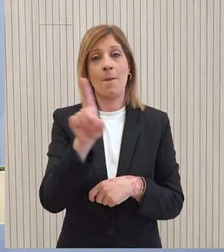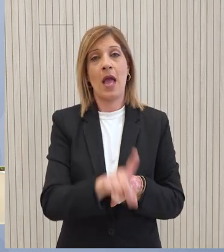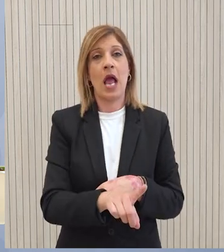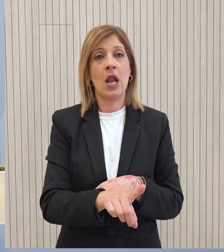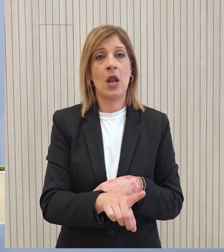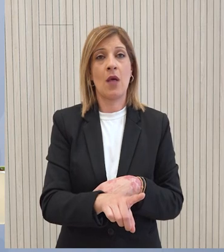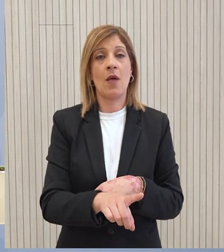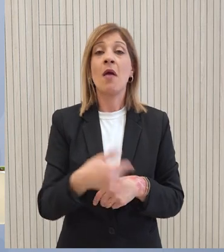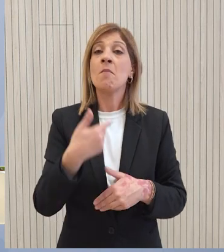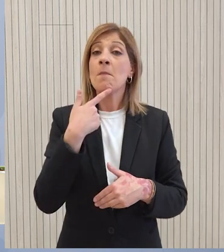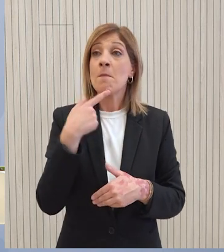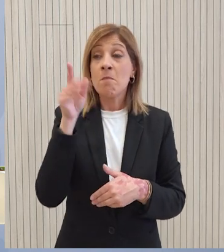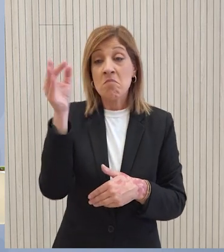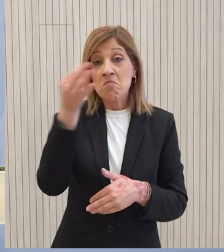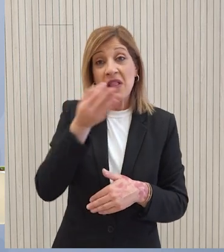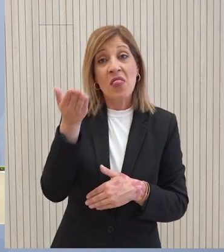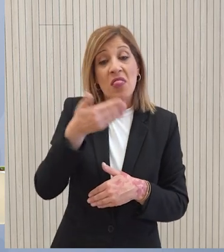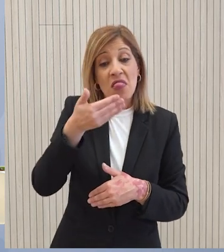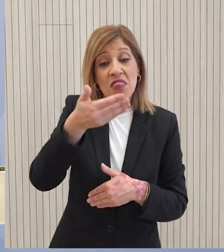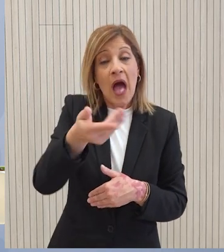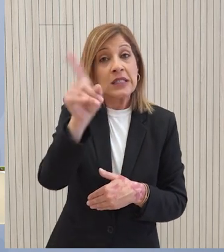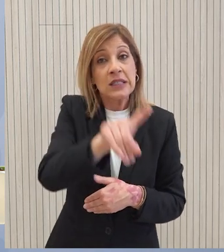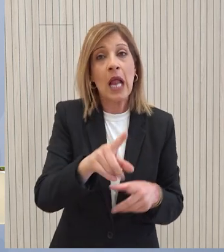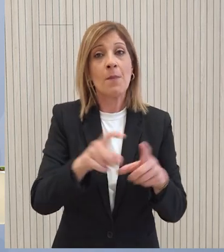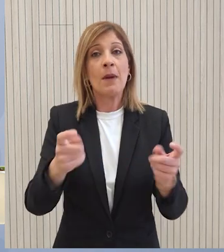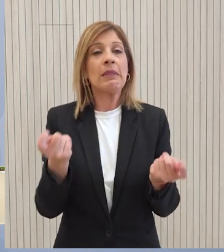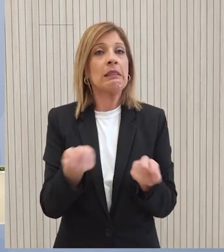είπατε ότι θα αναλάβουμε και άλλες πρωτοκυλίες Πώς θα καταφέρει